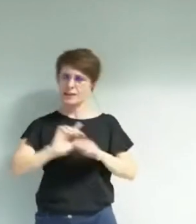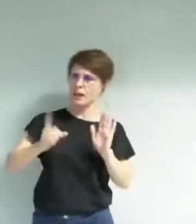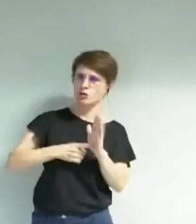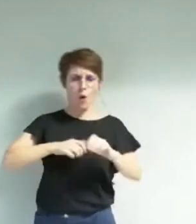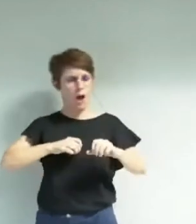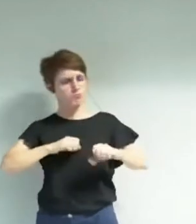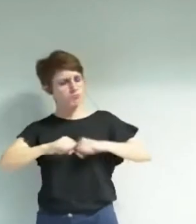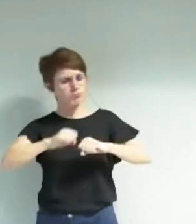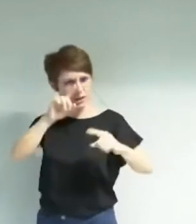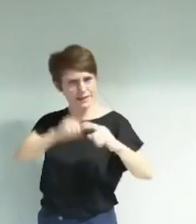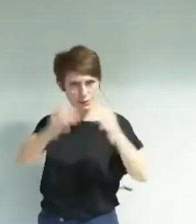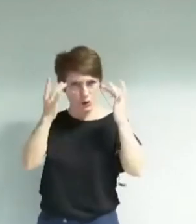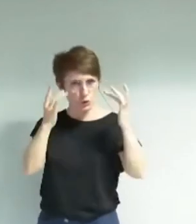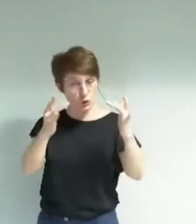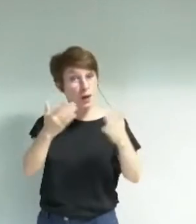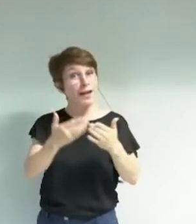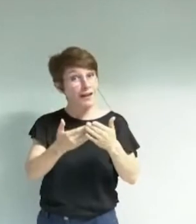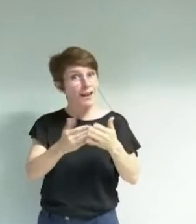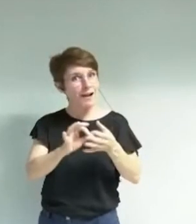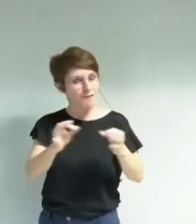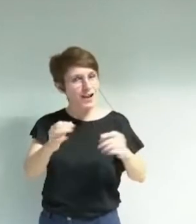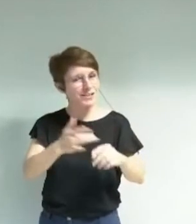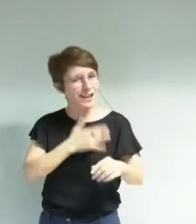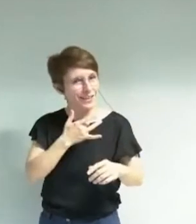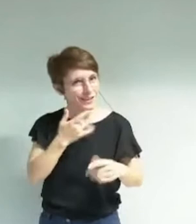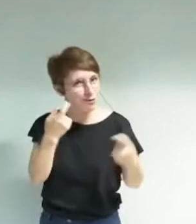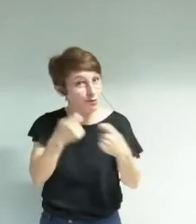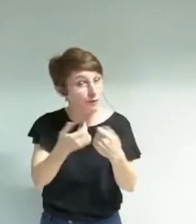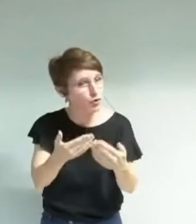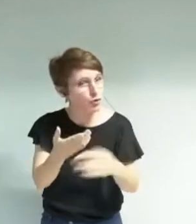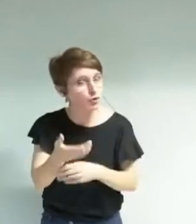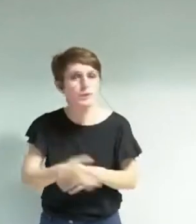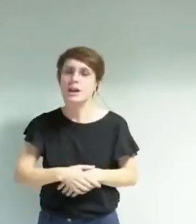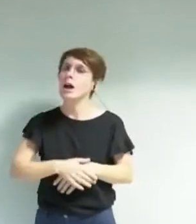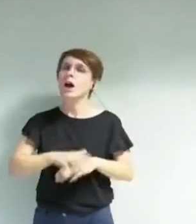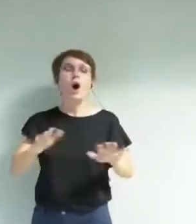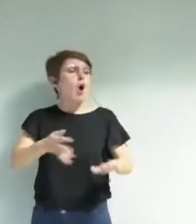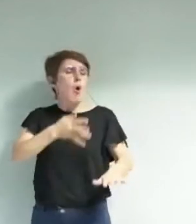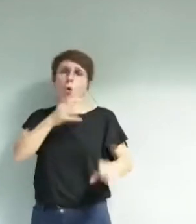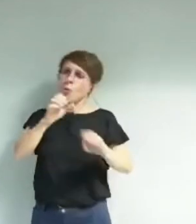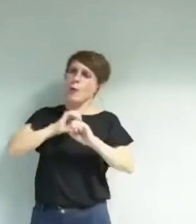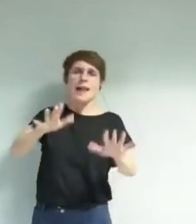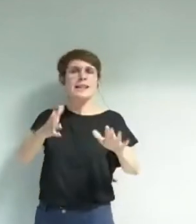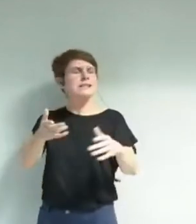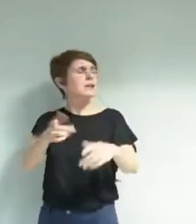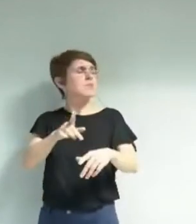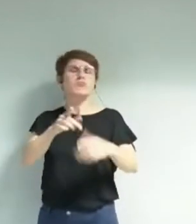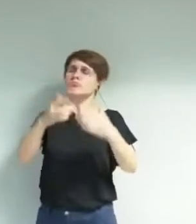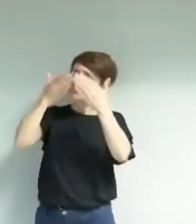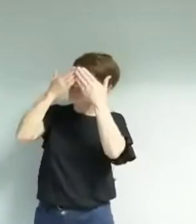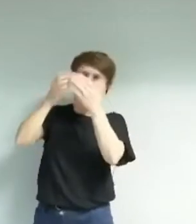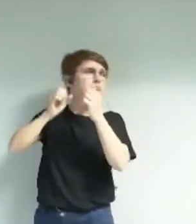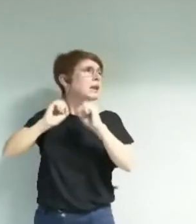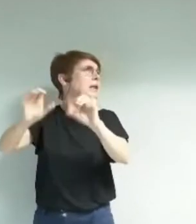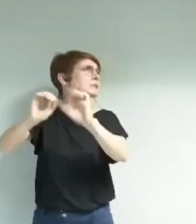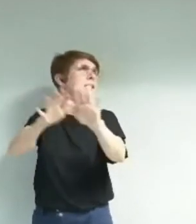On ne peut pas, et c'est là que c'est très intéressant par rapport à ce que vous nous dites aujourd'hui, on ne peut pas laisser carte blanche, laisser la politique culturelle entre les mains